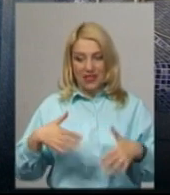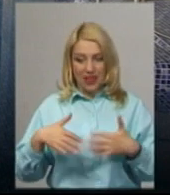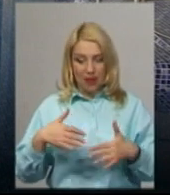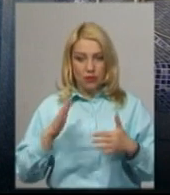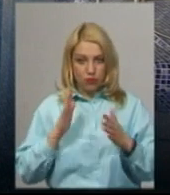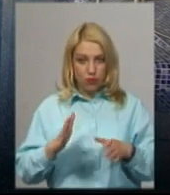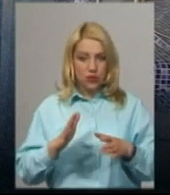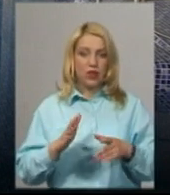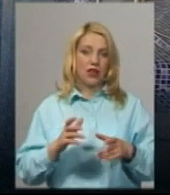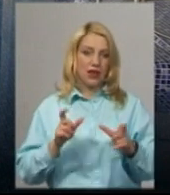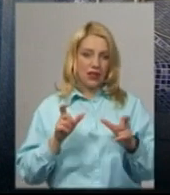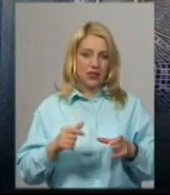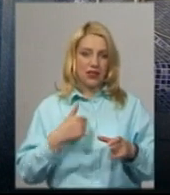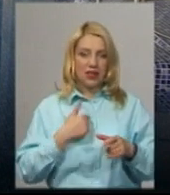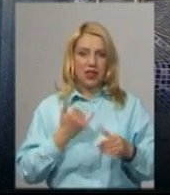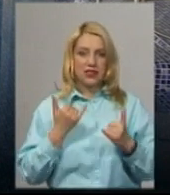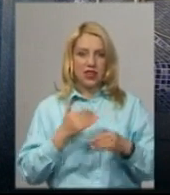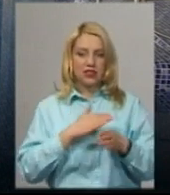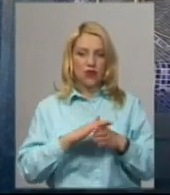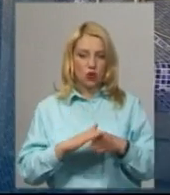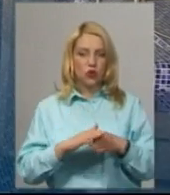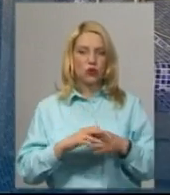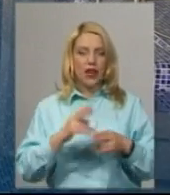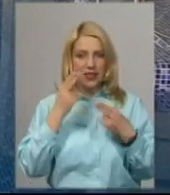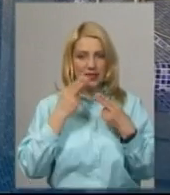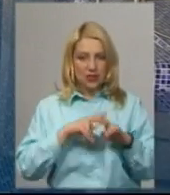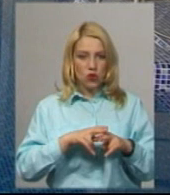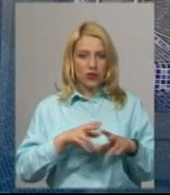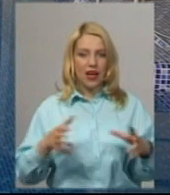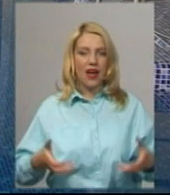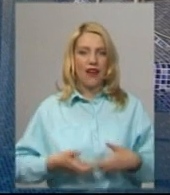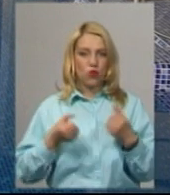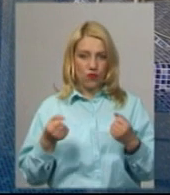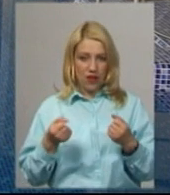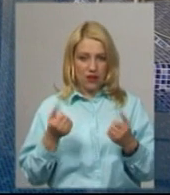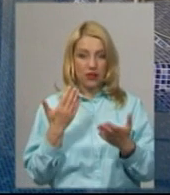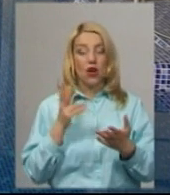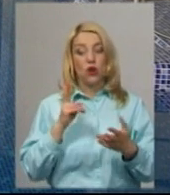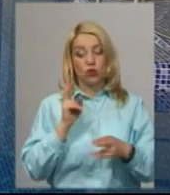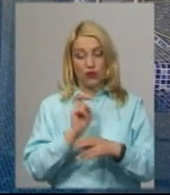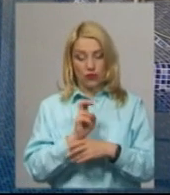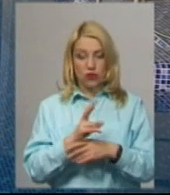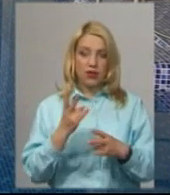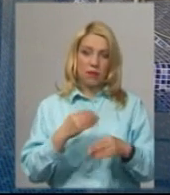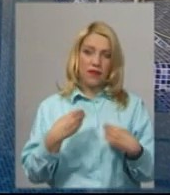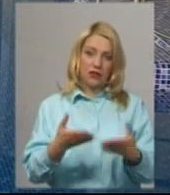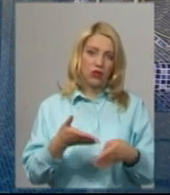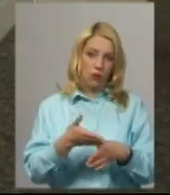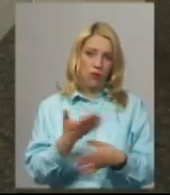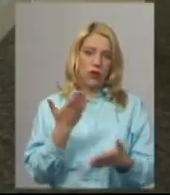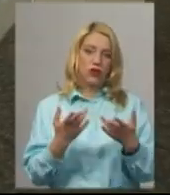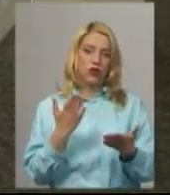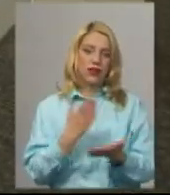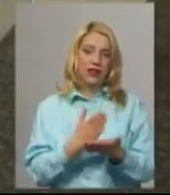роль інструктора-рятувальника, тому що відвідувачі все одно є і потрібно надавати допомогу, якщо в цьому є